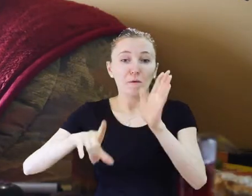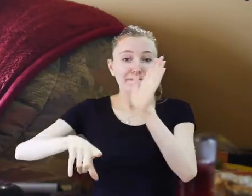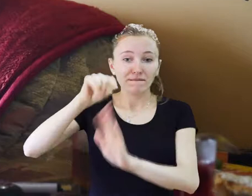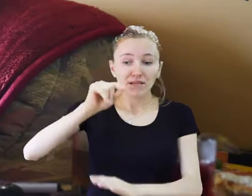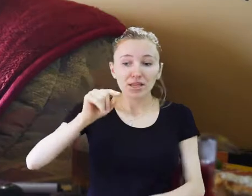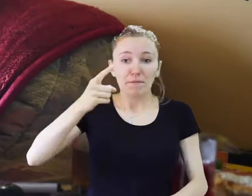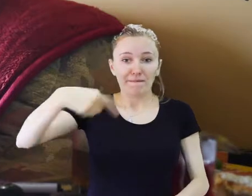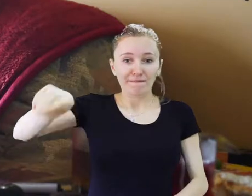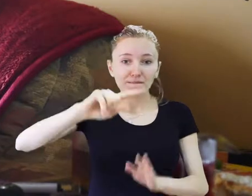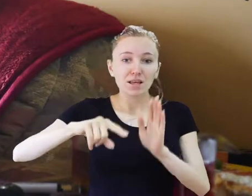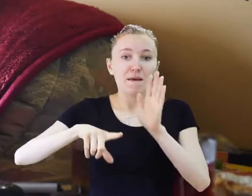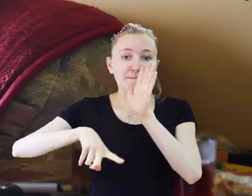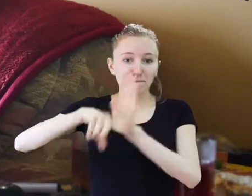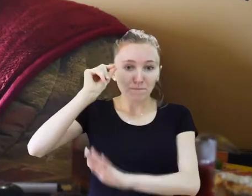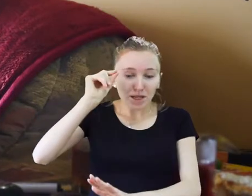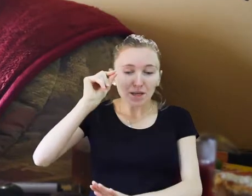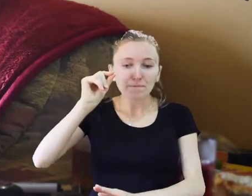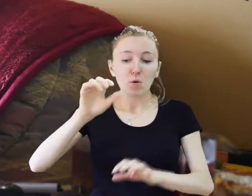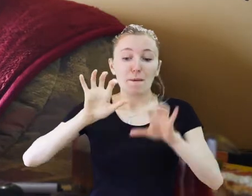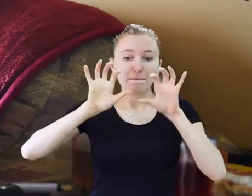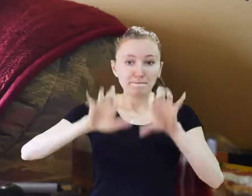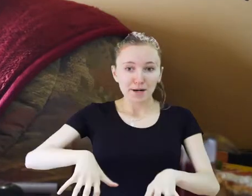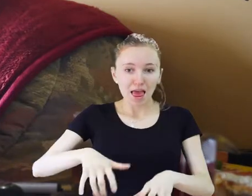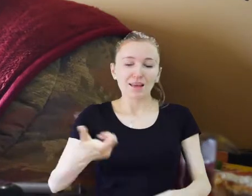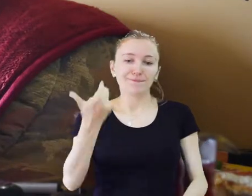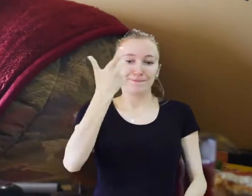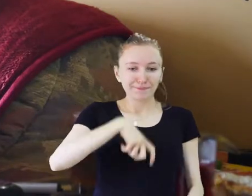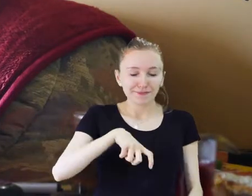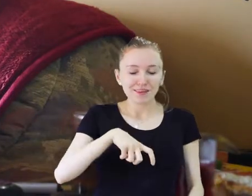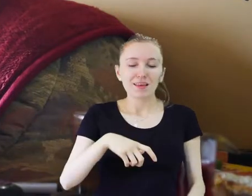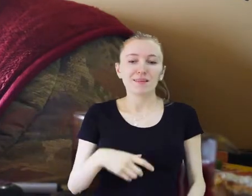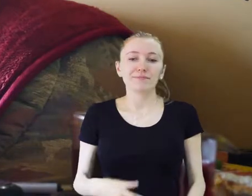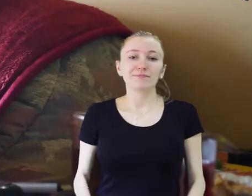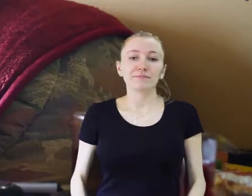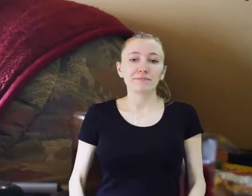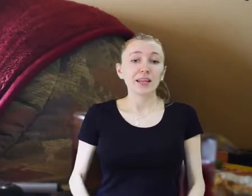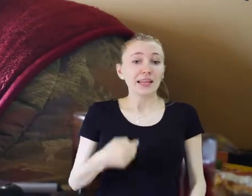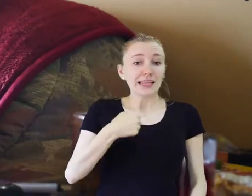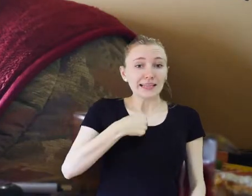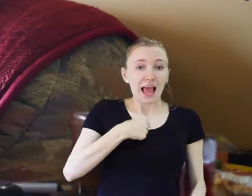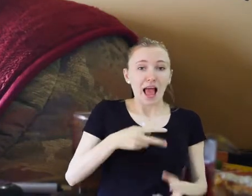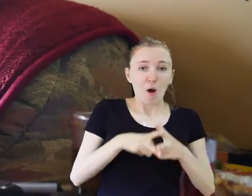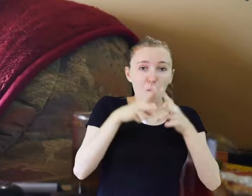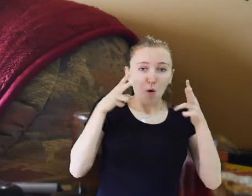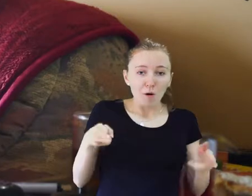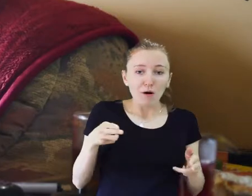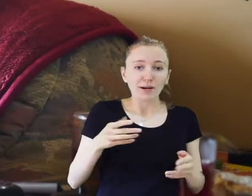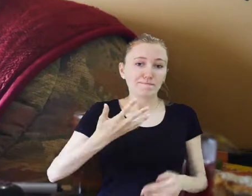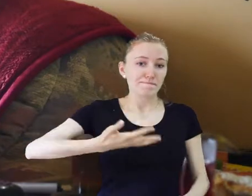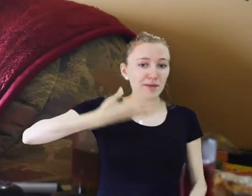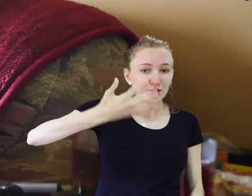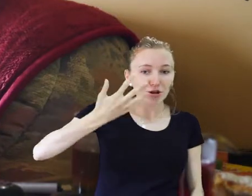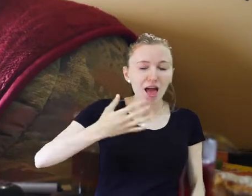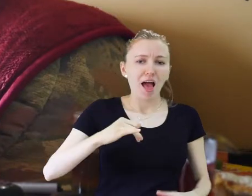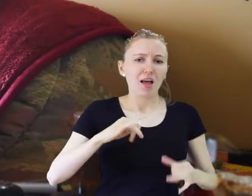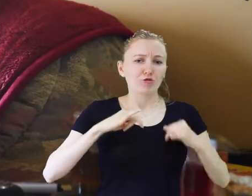wybrali zarząd, no i wybraliście mnie.